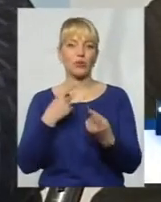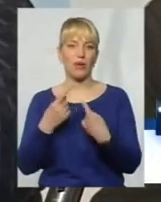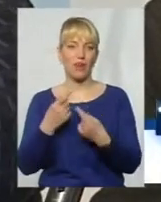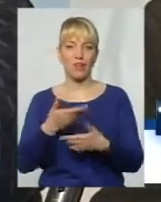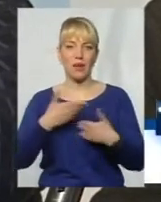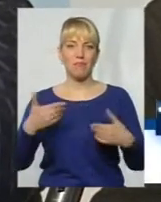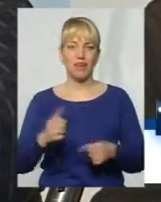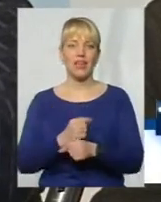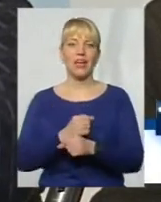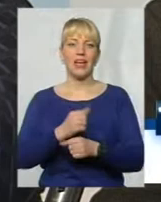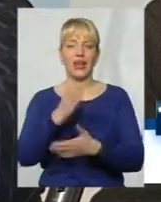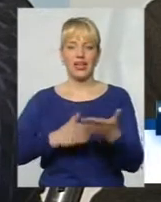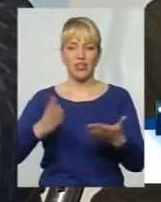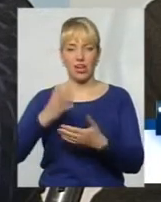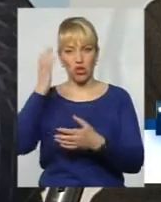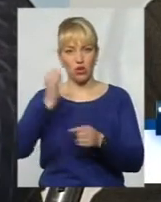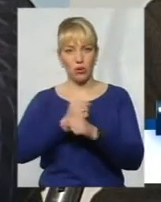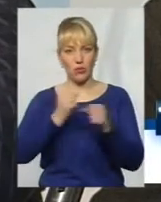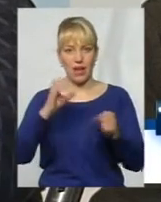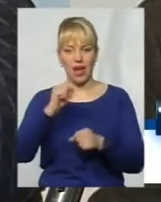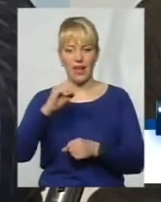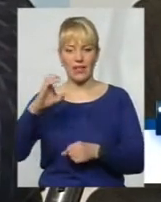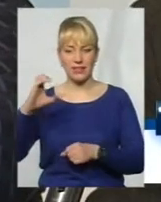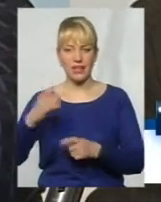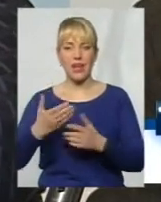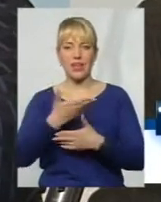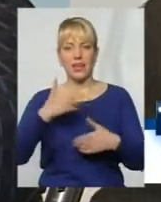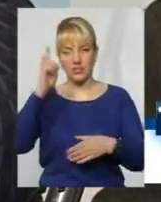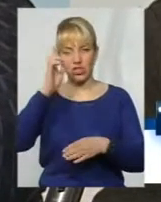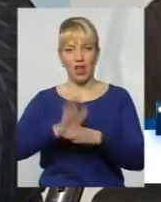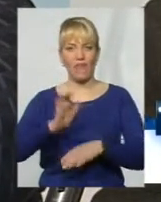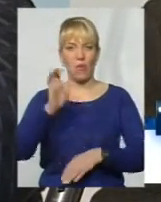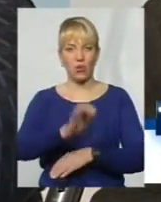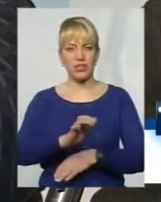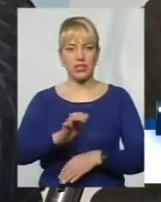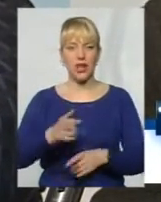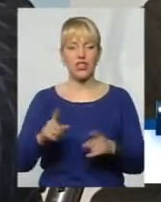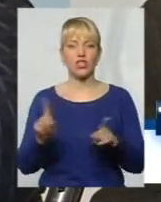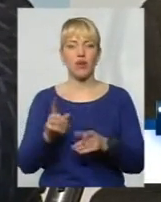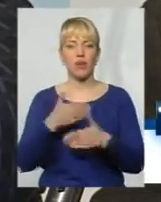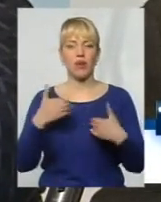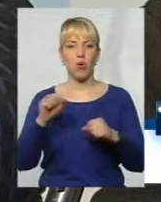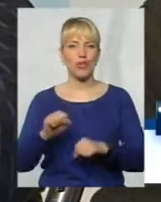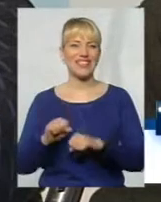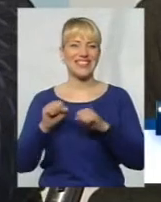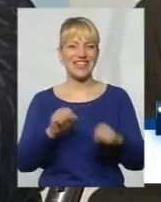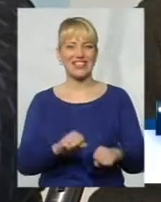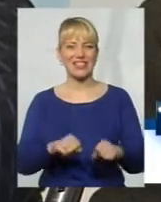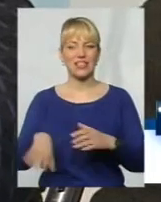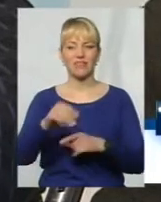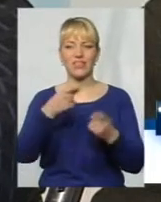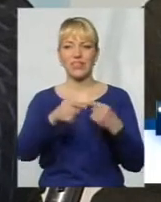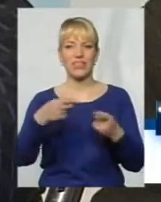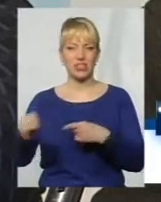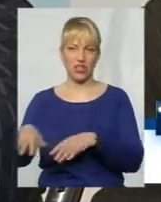ліквідатори аварії на Чорнобильській атомної транстанції, нас держава послала за то, щоб ми могли захистити всіх остальних, все